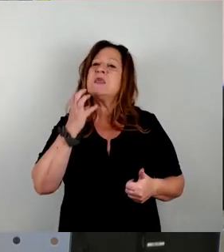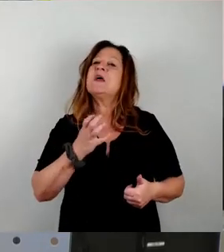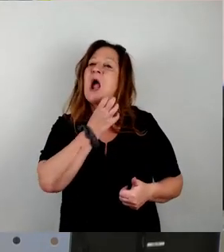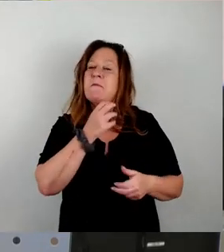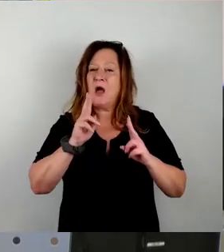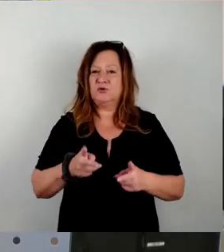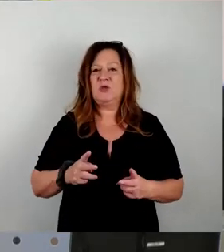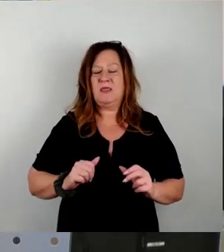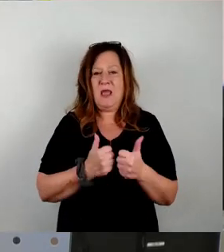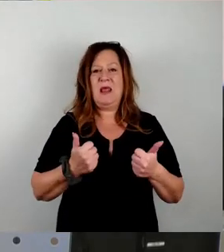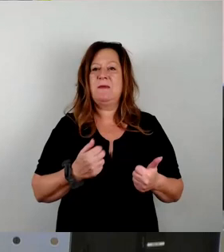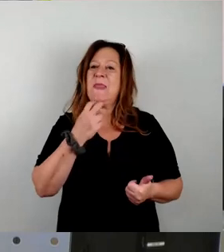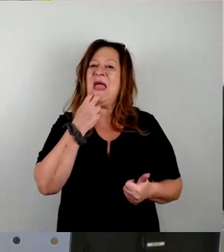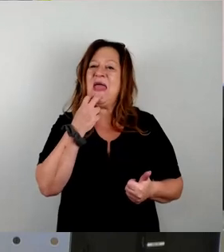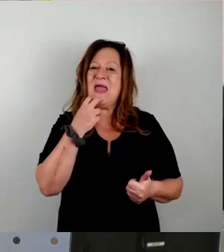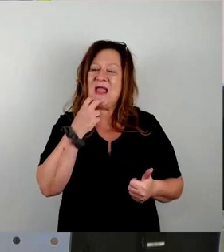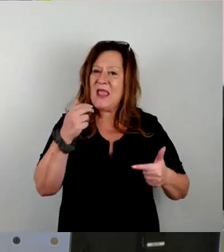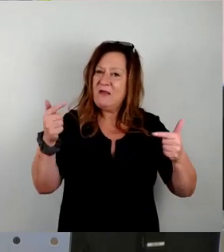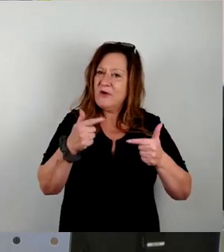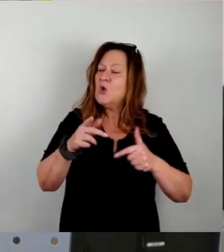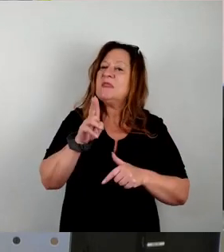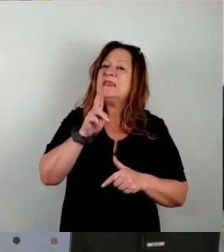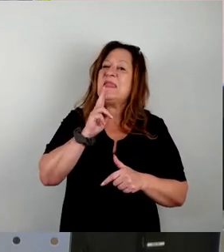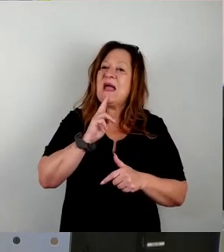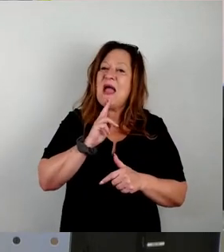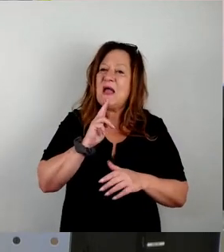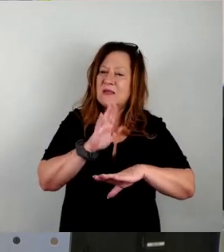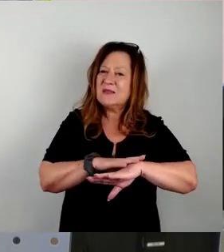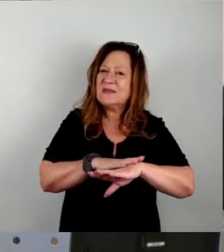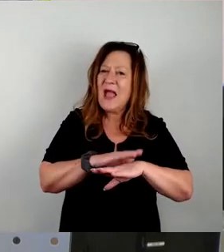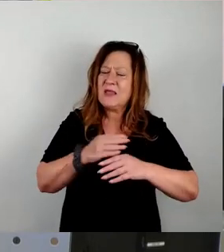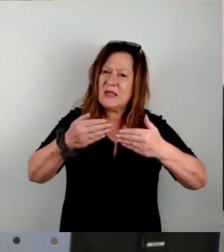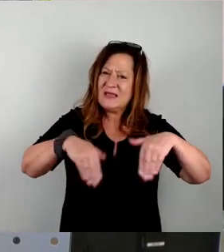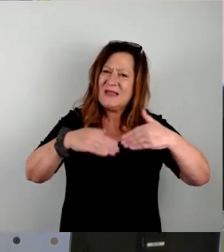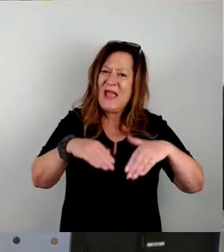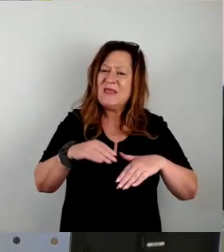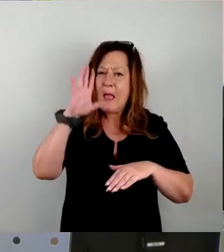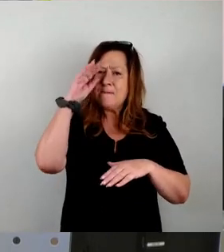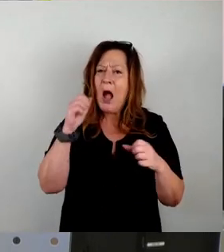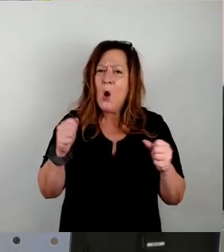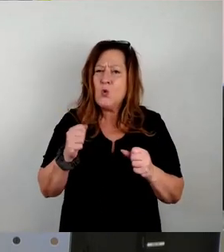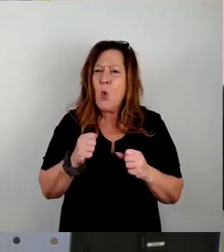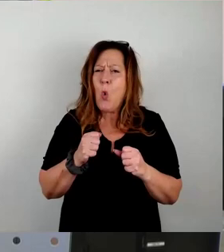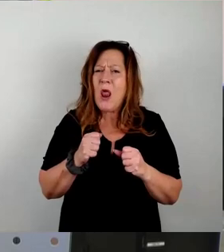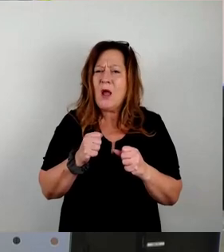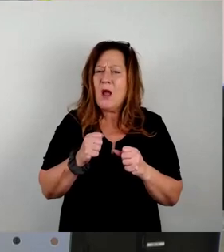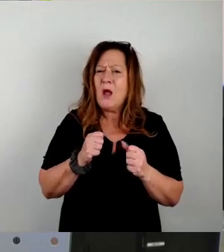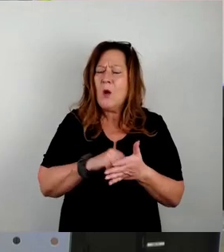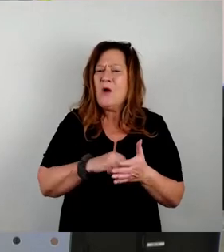Energieversorgung der DDR kam an ihre Grenze, die Braunkohle war eingefroren. Vorher hat es intensive